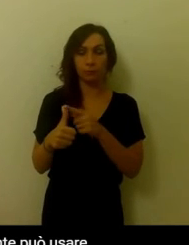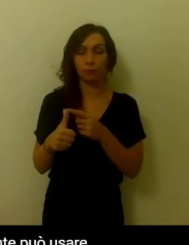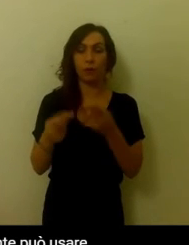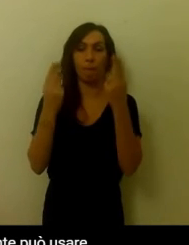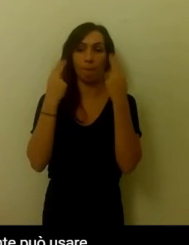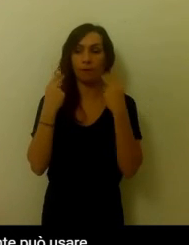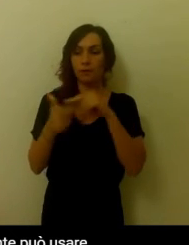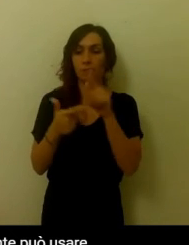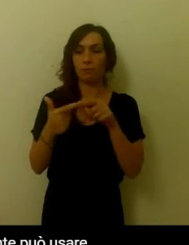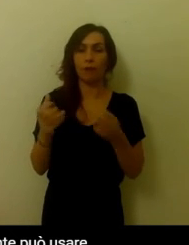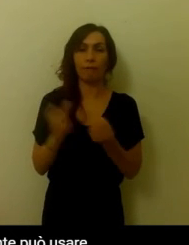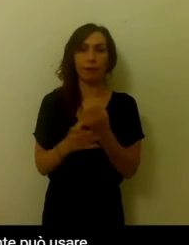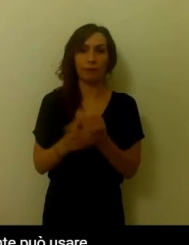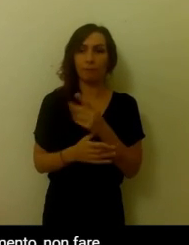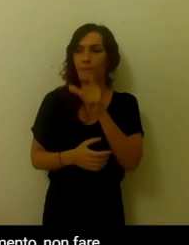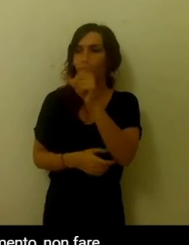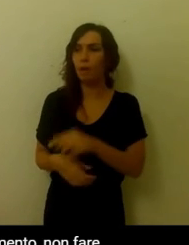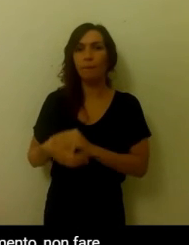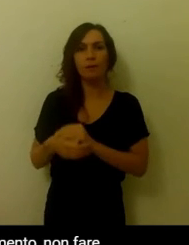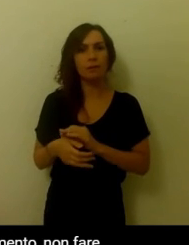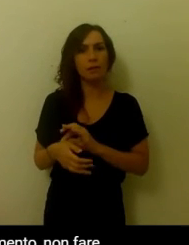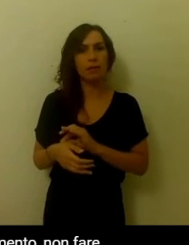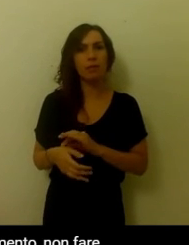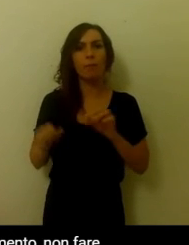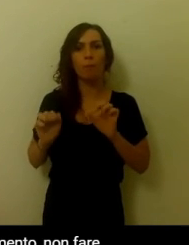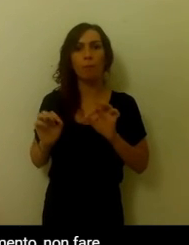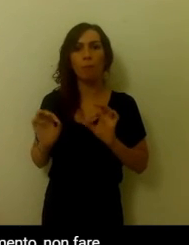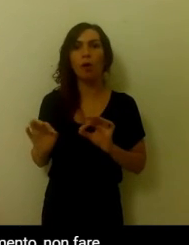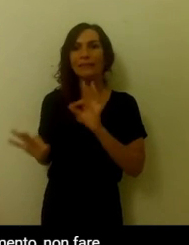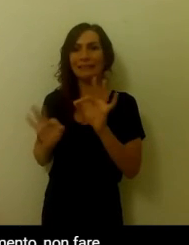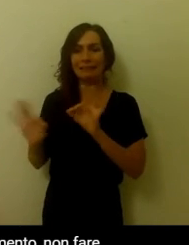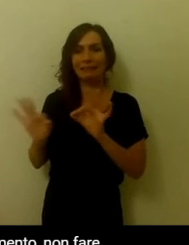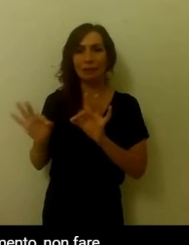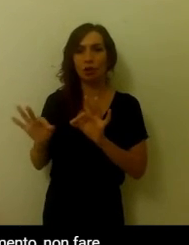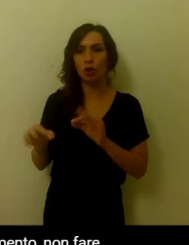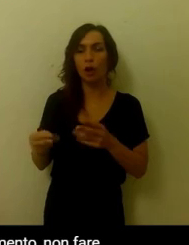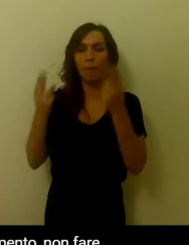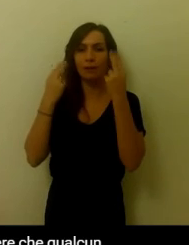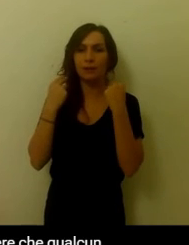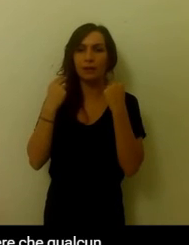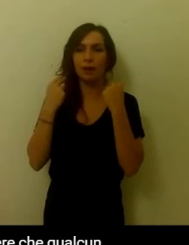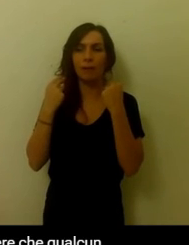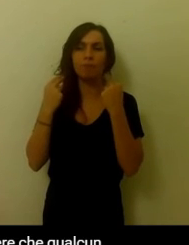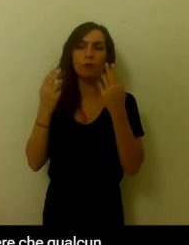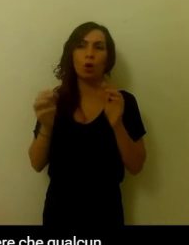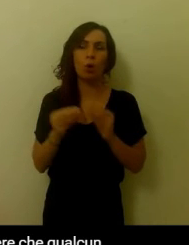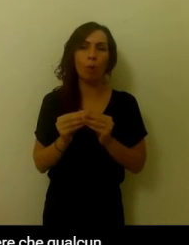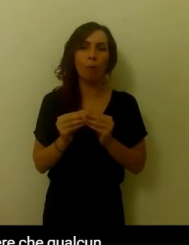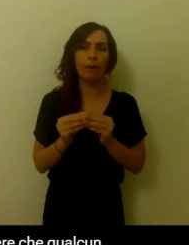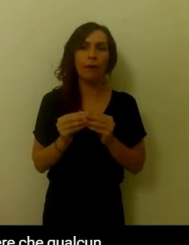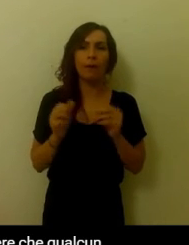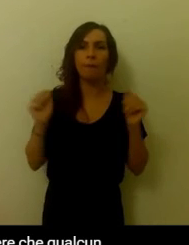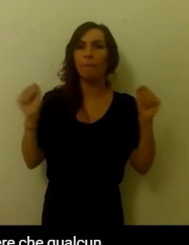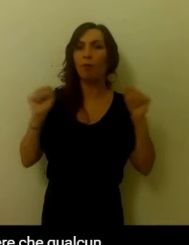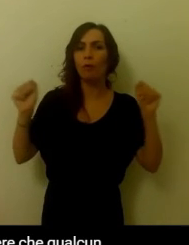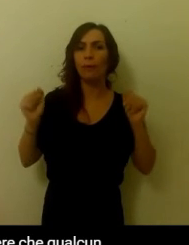quella attiva. Il paziente può usare una strategia passiva, ovvero evitando il movimento, non fare niente, aspettare che qualcosa